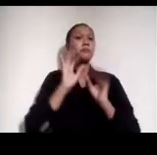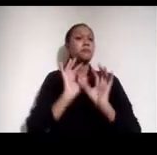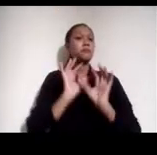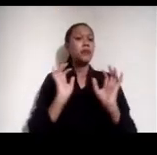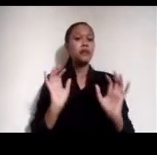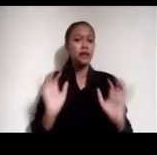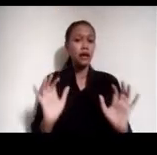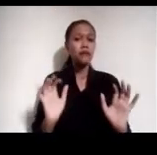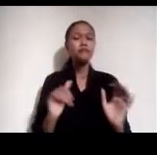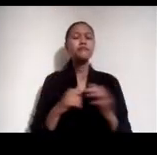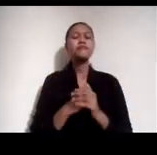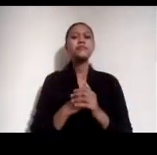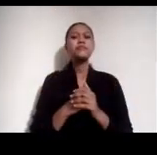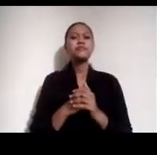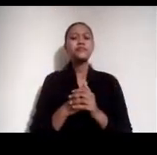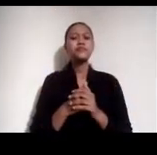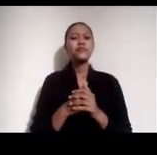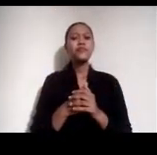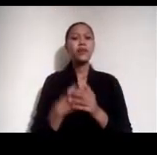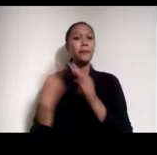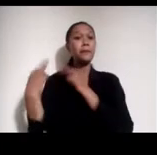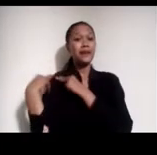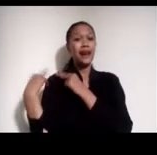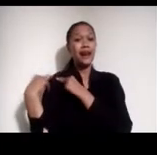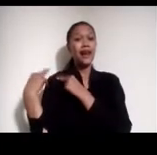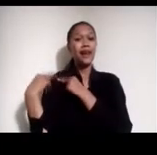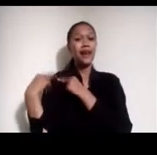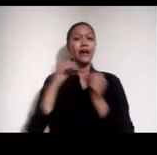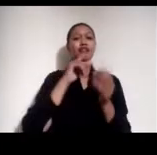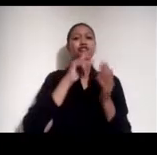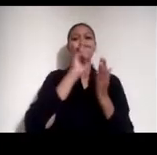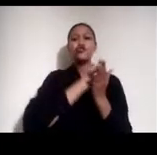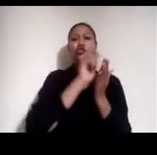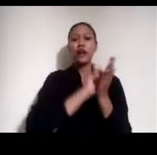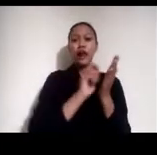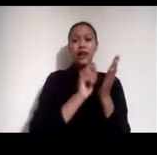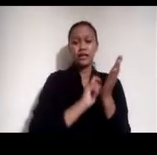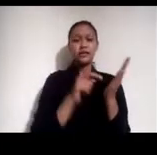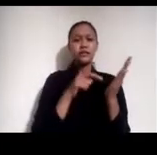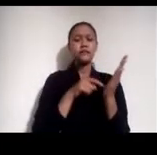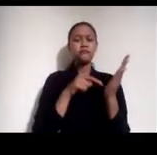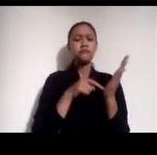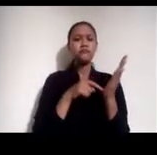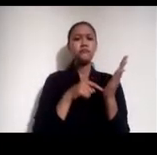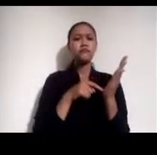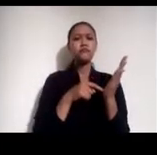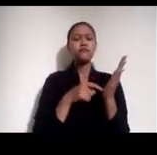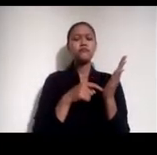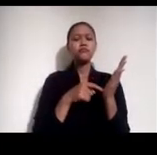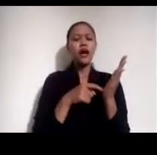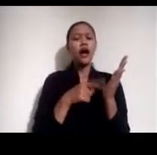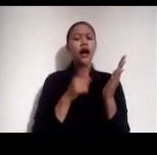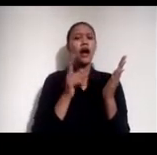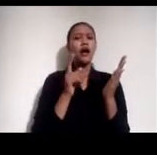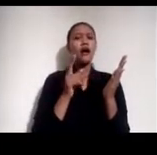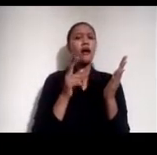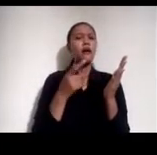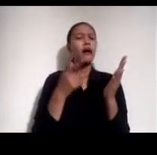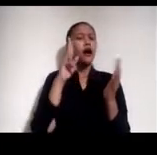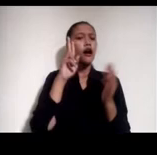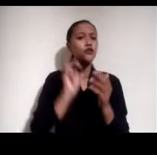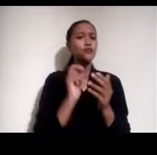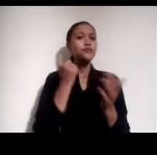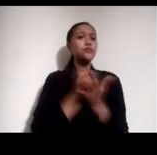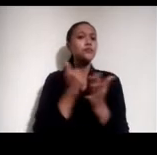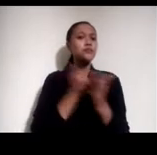Peran jurnalis itu sudah sampai pada tahap Yang harus benar-benar ekstra